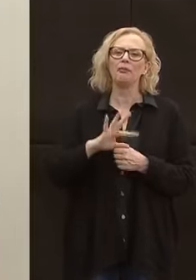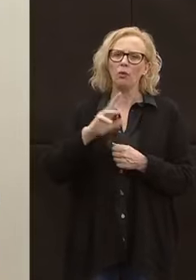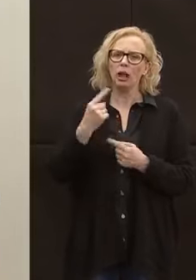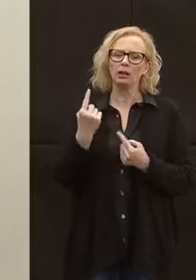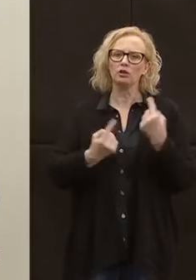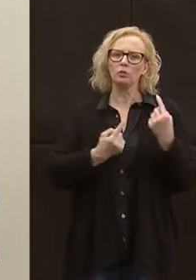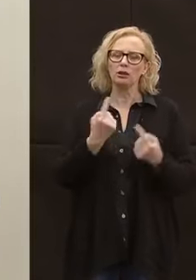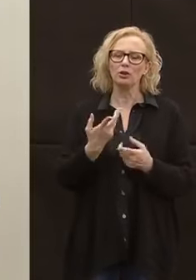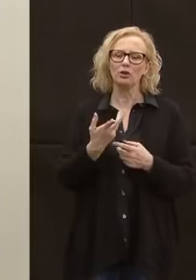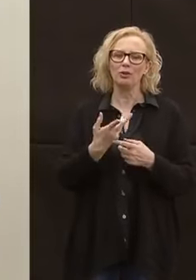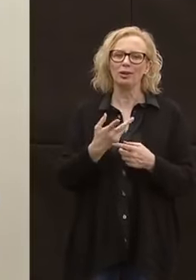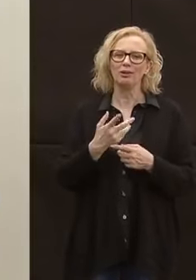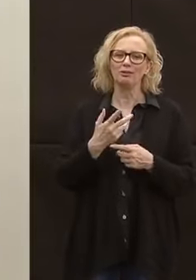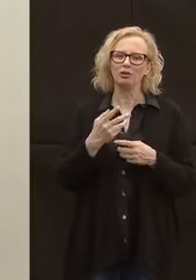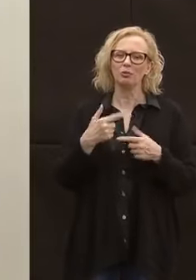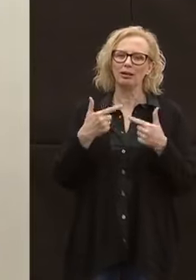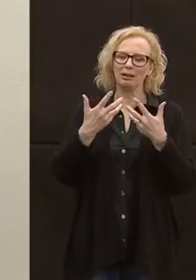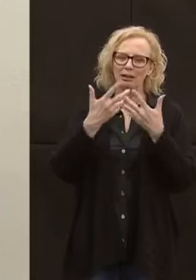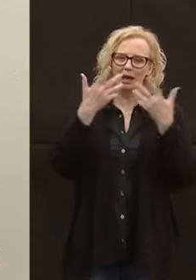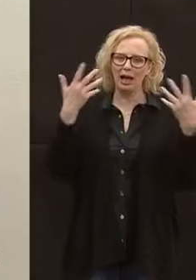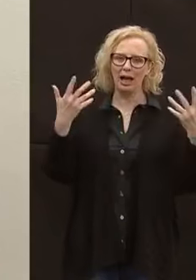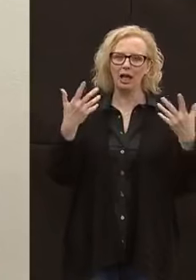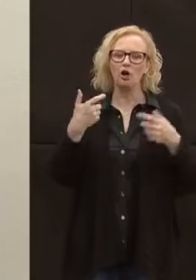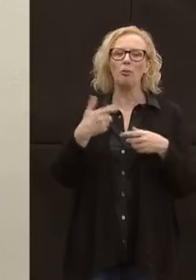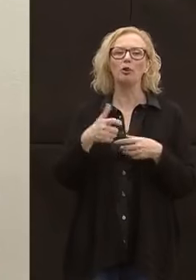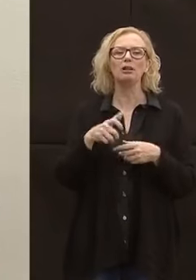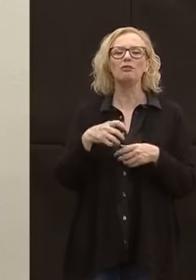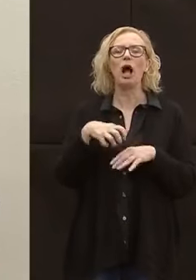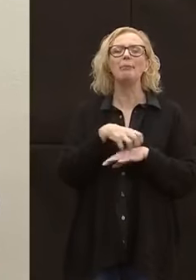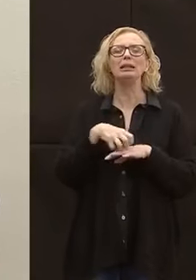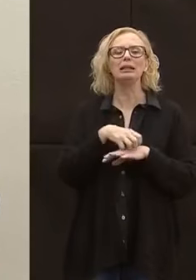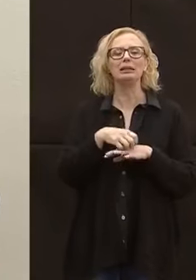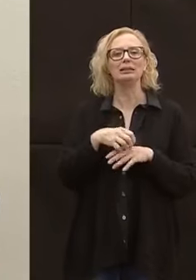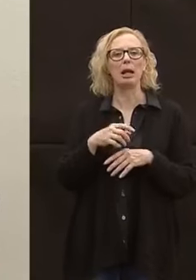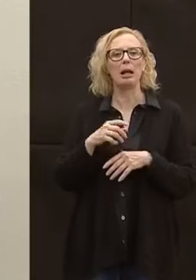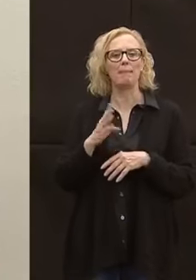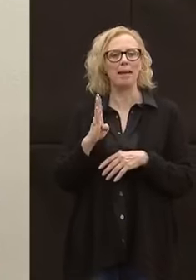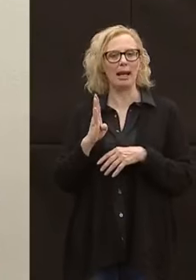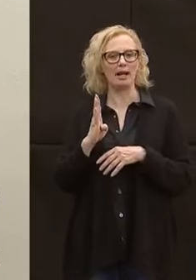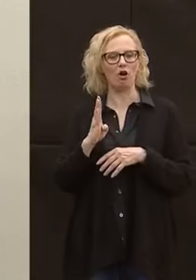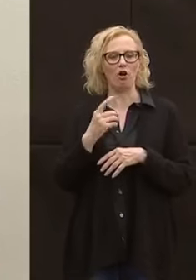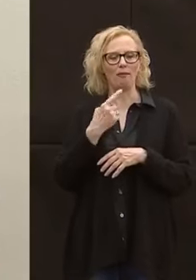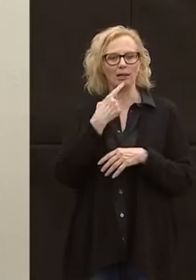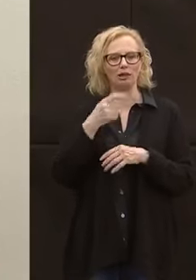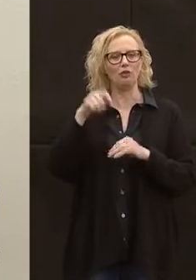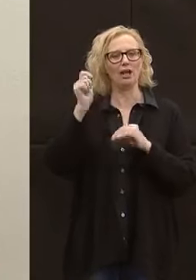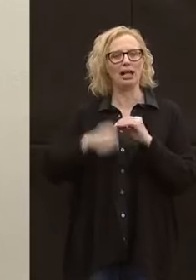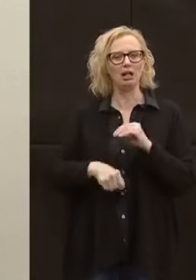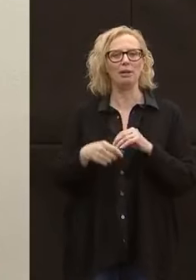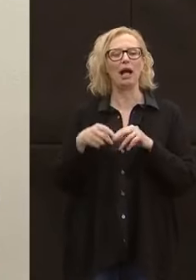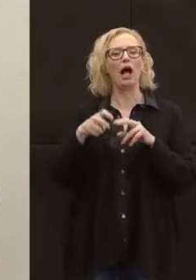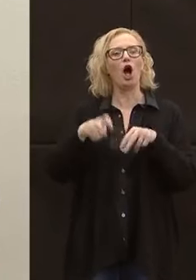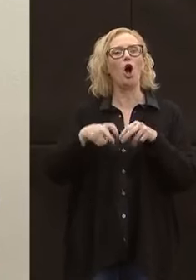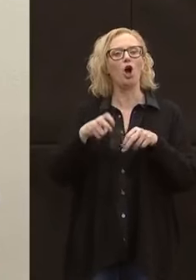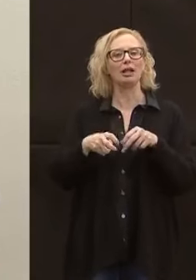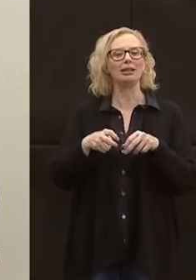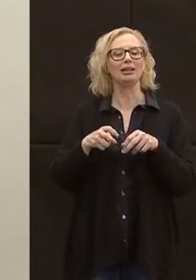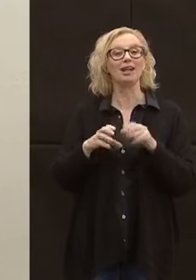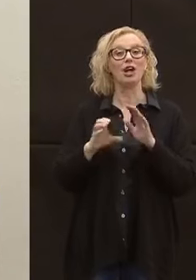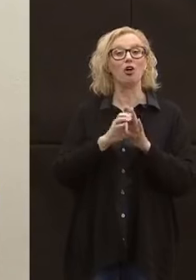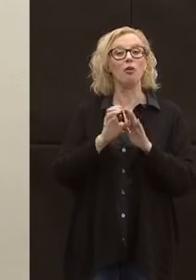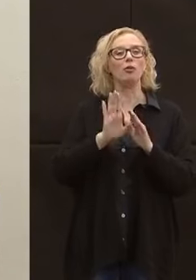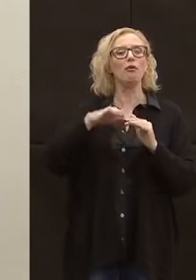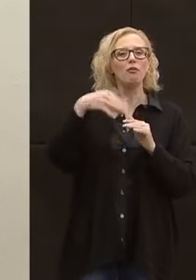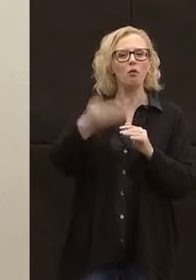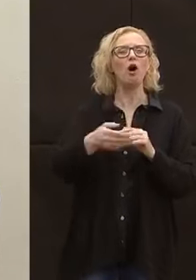di tutt'altro genere, un chiarimento però, perché la ministra Bellanova oggi ha dato via libera alla coltivazione degli orti anche fuori dai